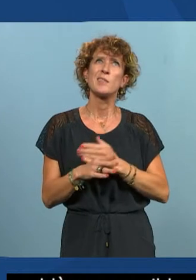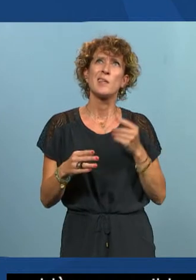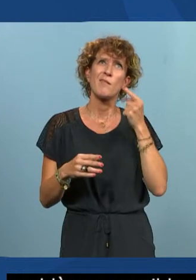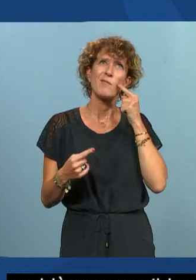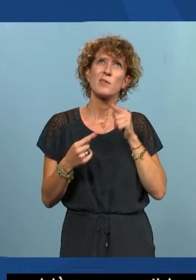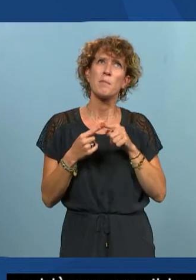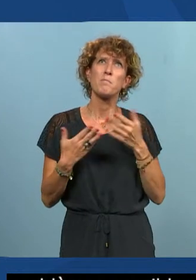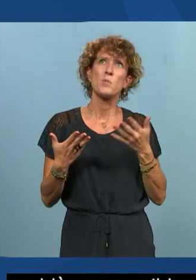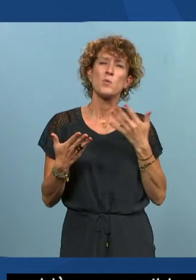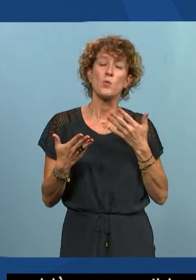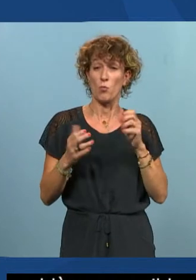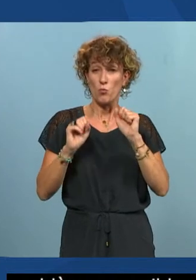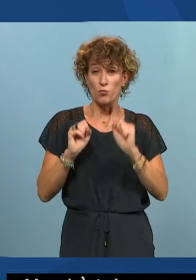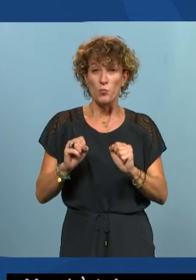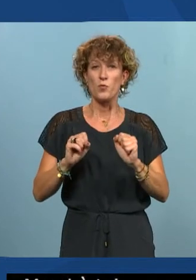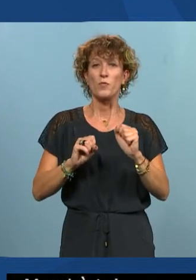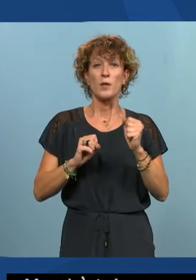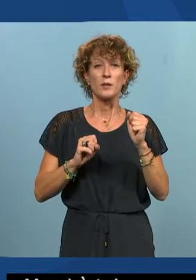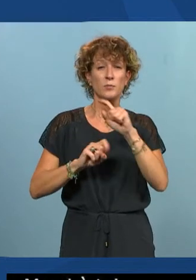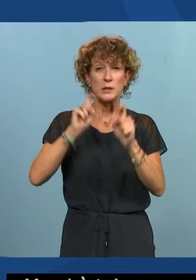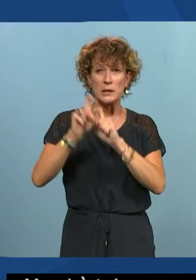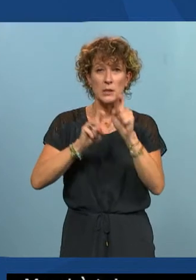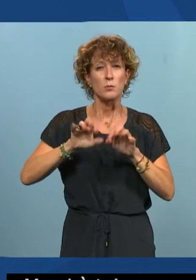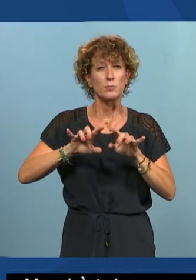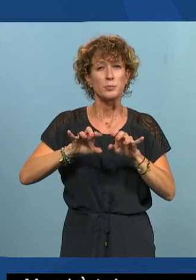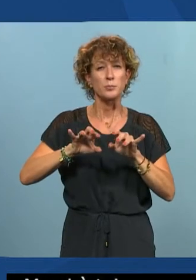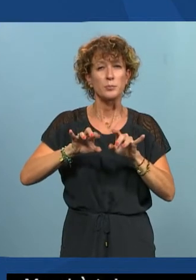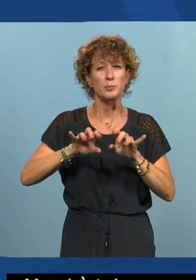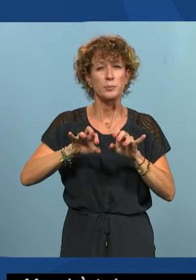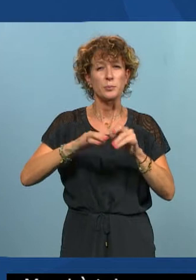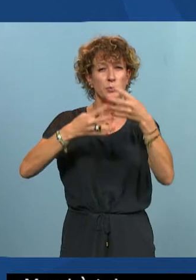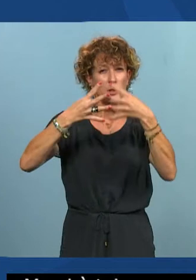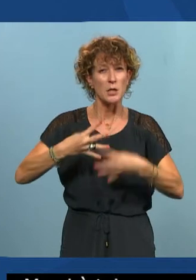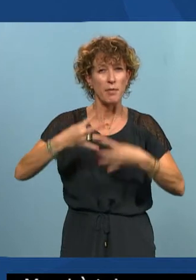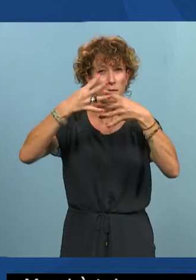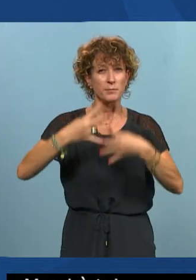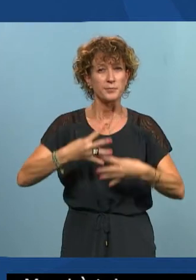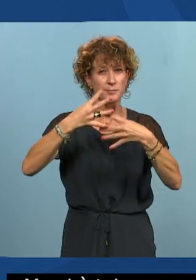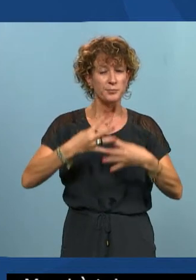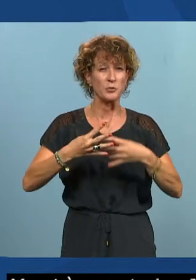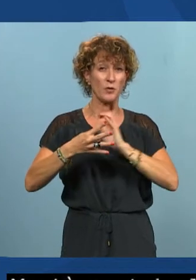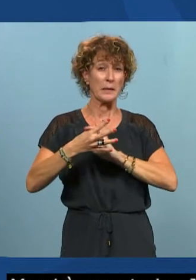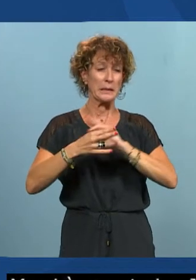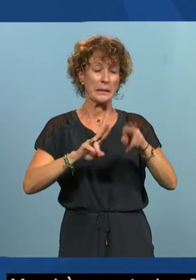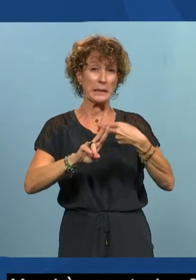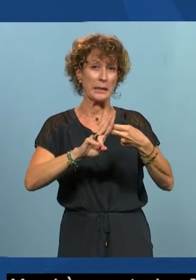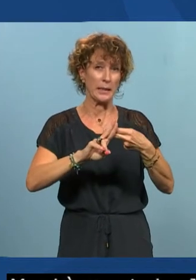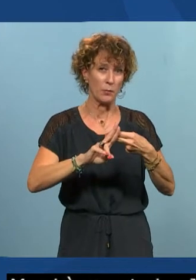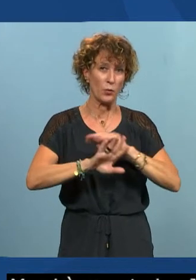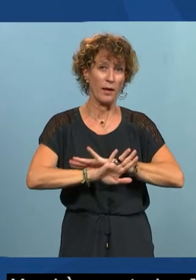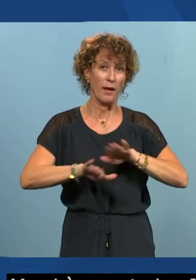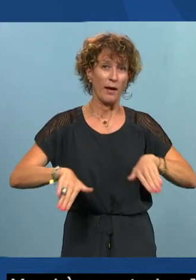pouvez poser des questions par écrit sur le chat. On vous y répondra tant que faire se peut en fin d